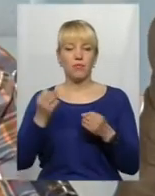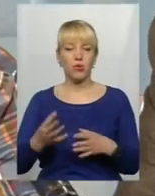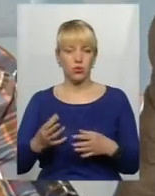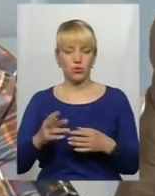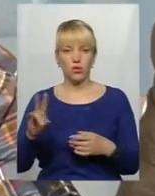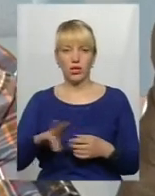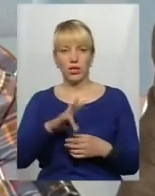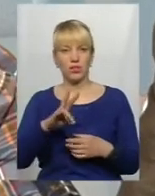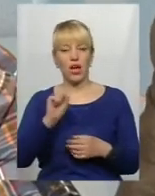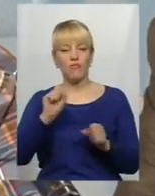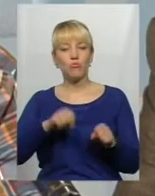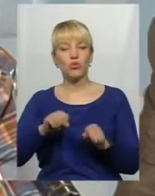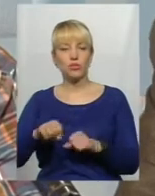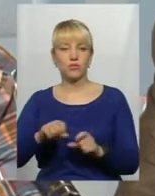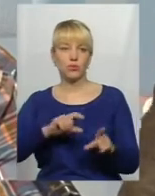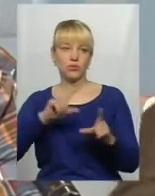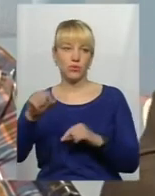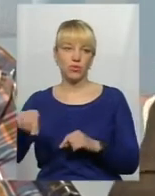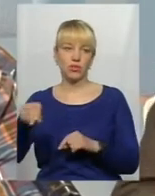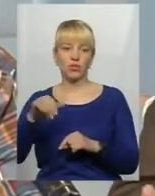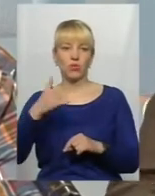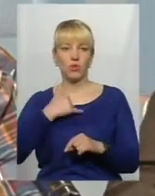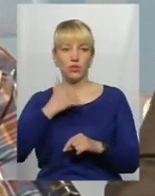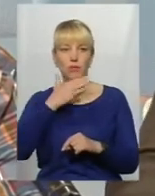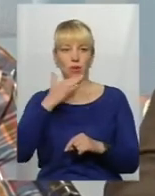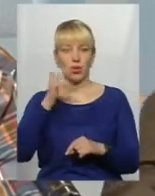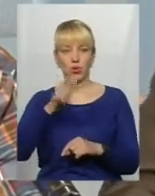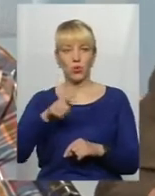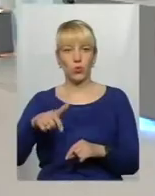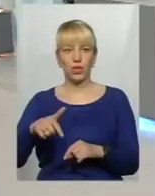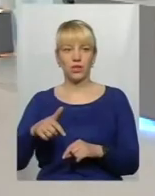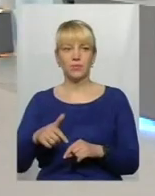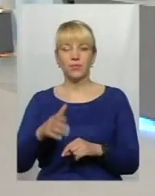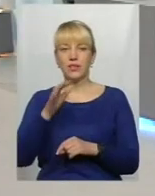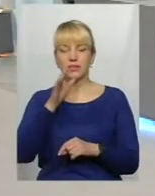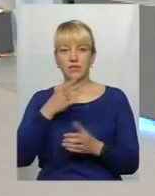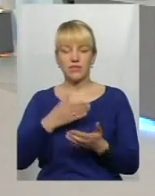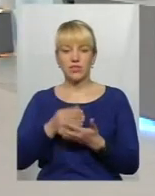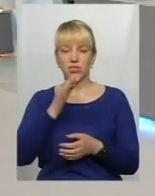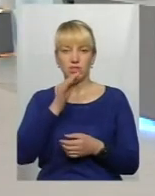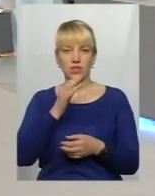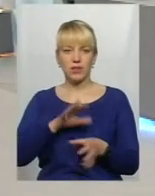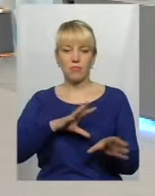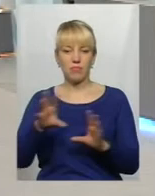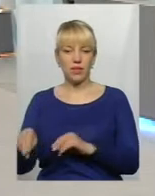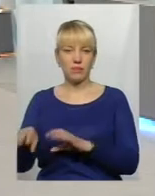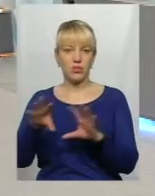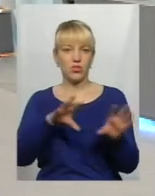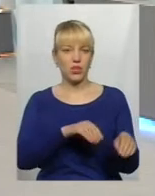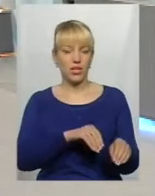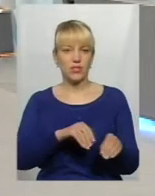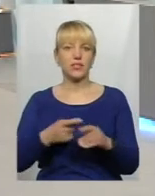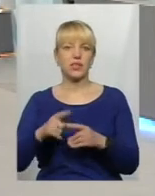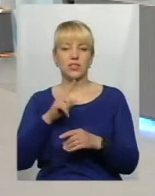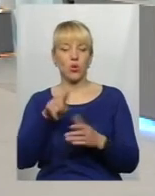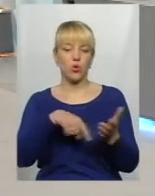а саме у можливості поїхати. У нас ж багато людей свого часу, як кажуть, переміщалися із одних населених пунктів